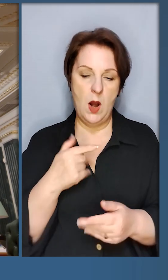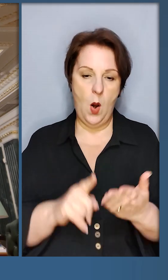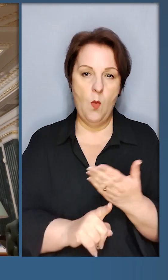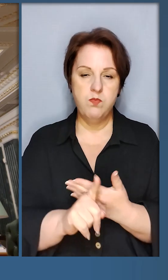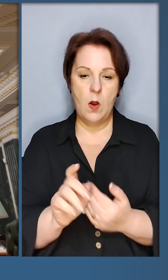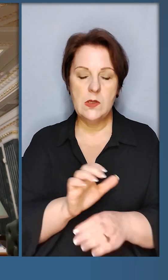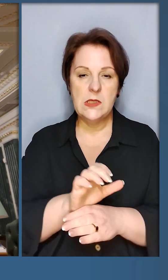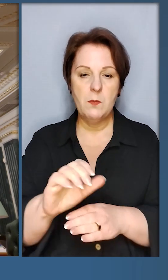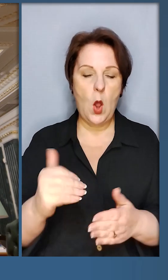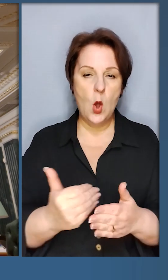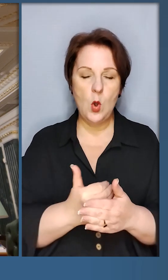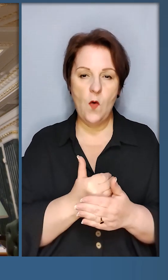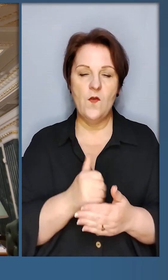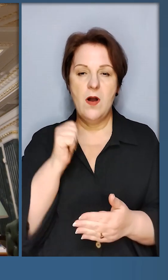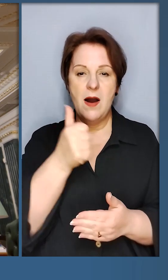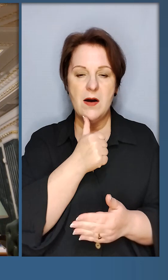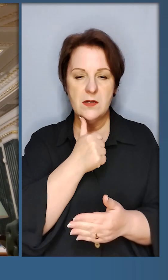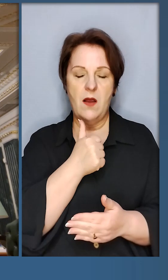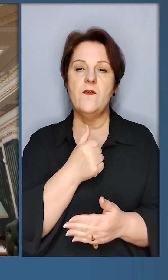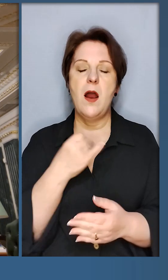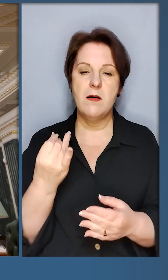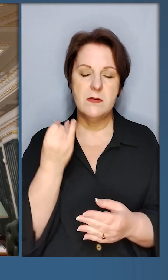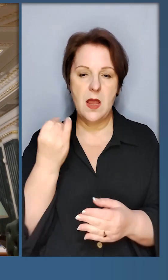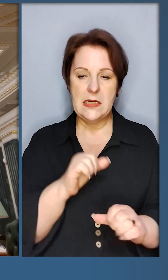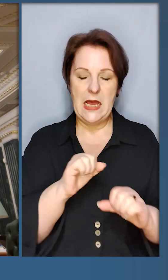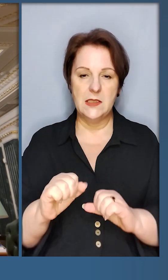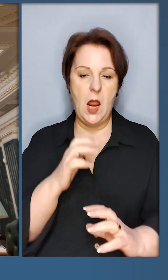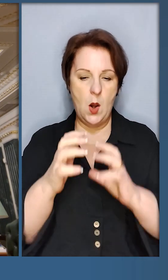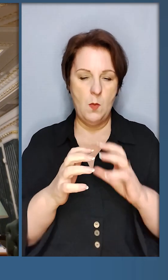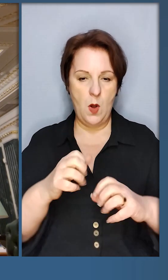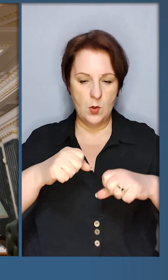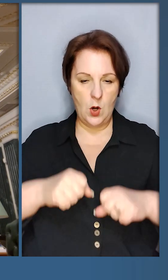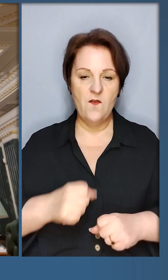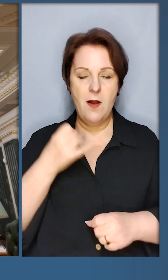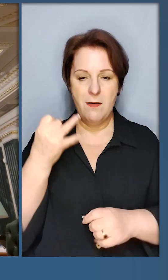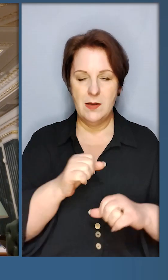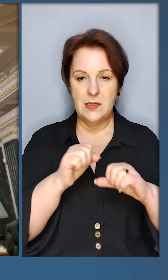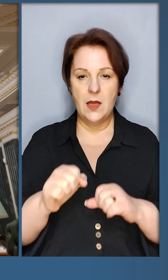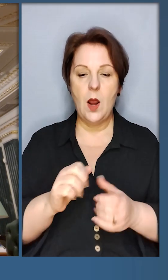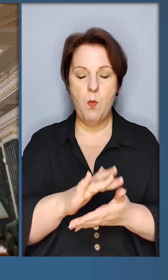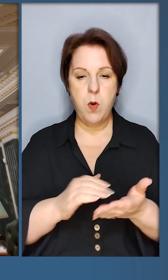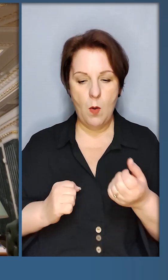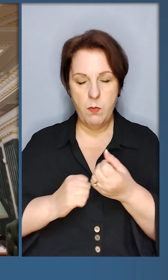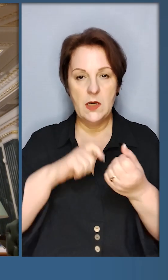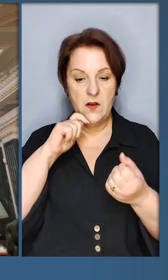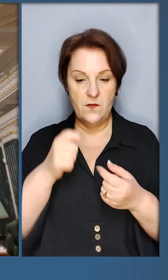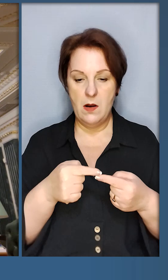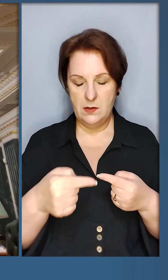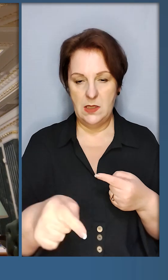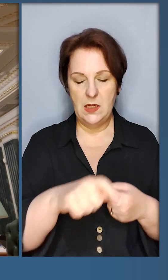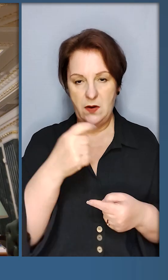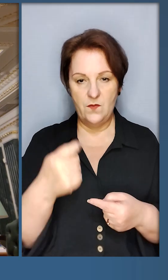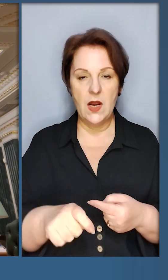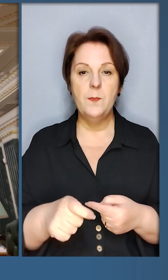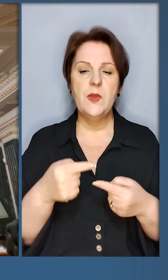почнемо спрямовувати новий рік в інтересах захисту міжнародного права, в інтересах подальшої підтримки України у цій